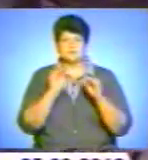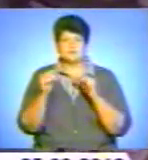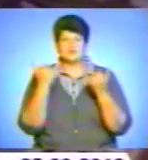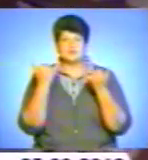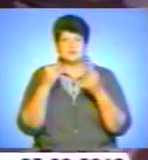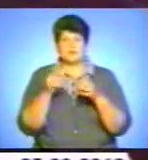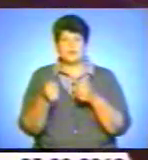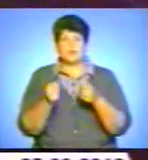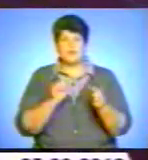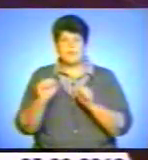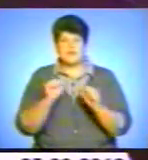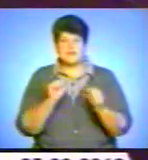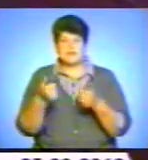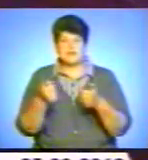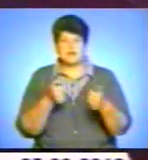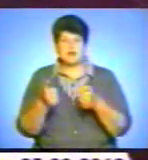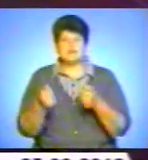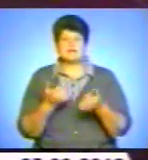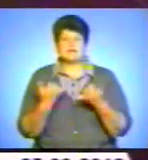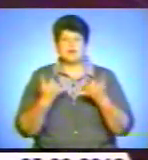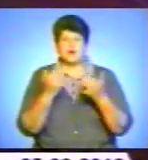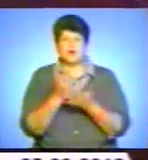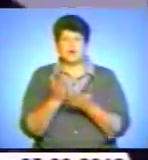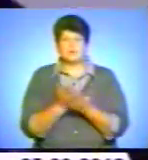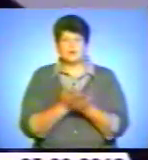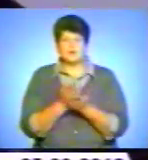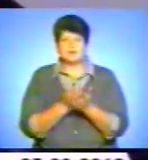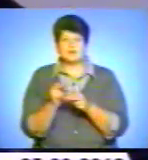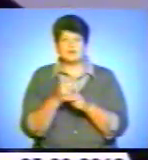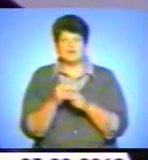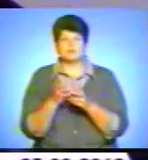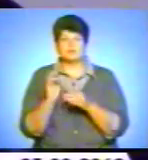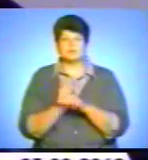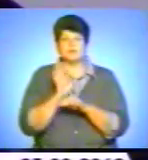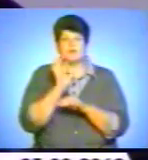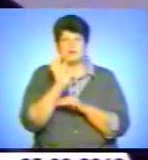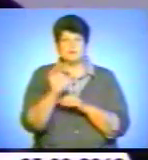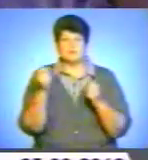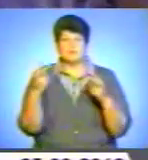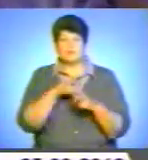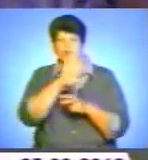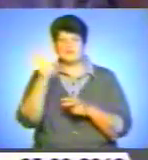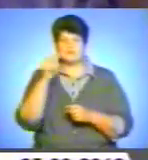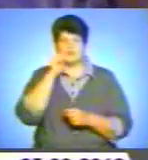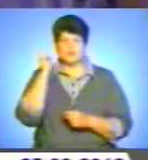центр управління, і в разі необхідності для обслуговування або ремонту звідти будуть направлятись фахівці по всій країні.